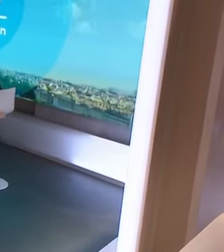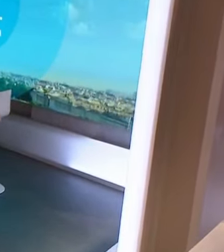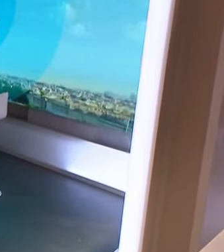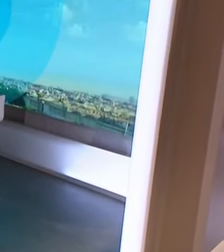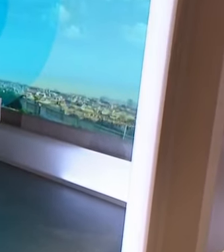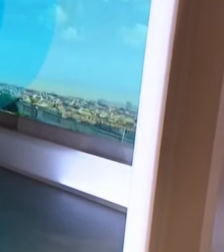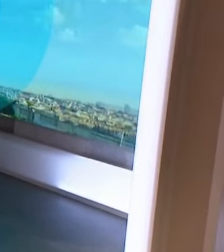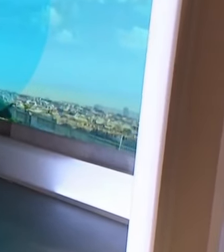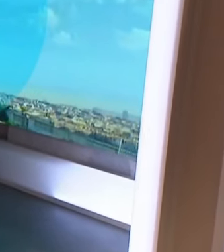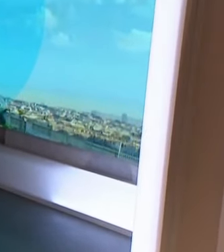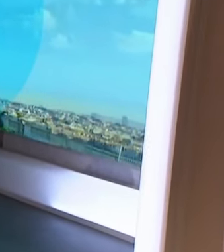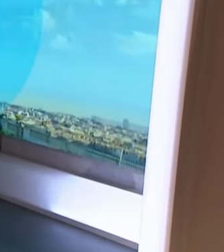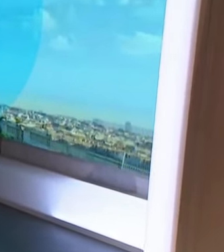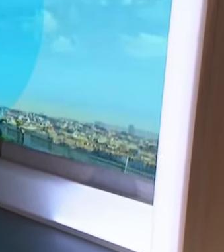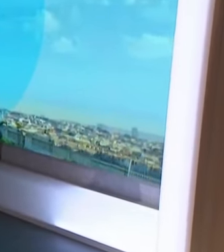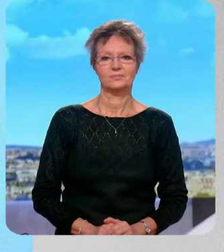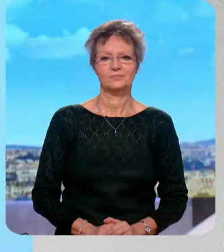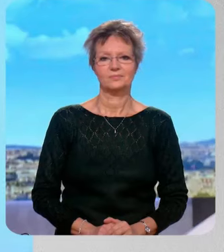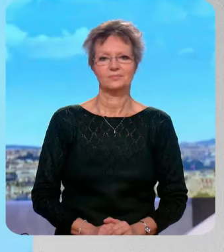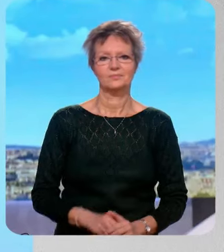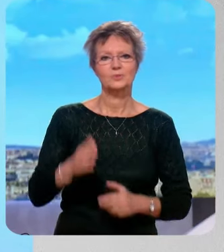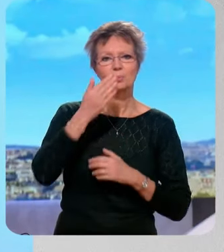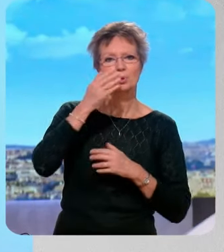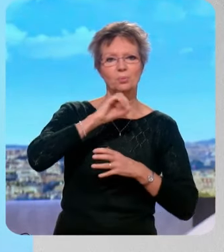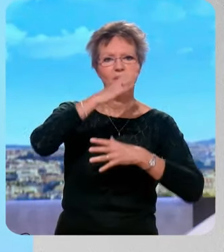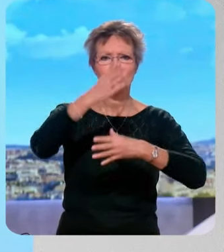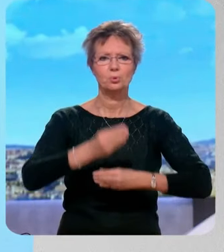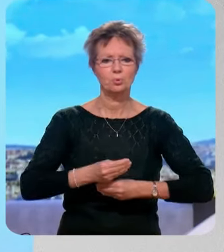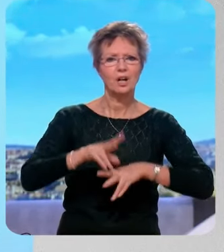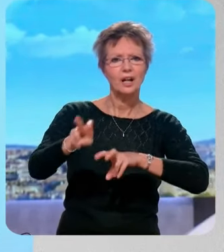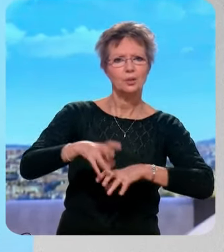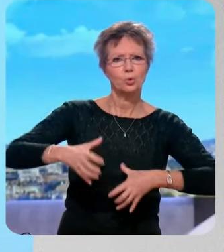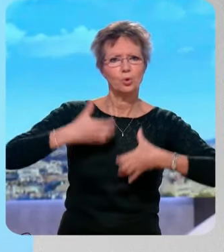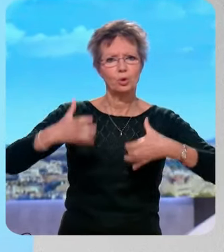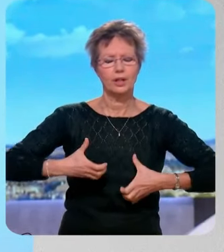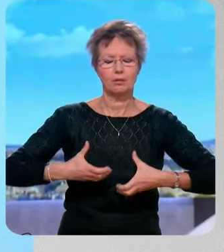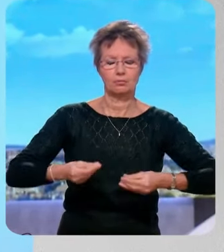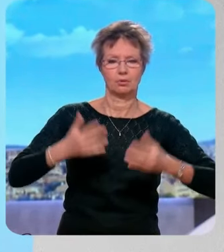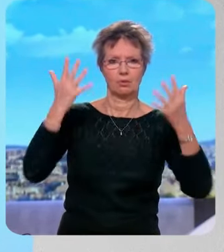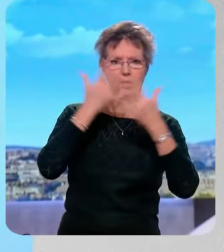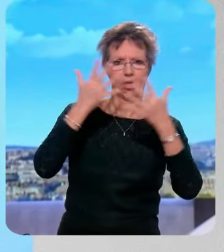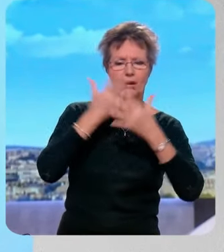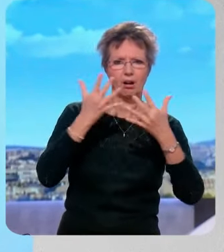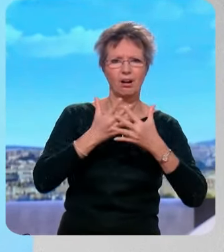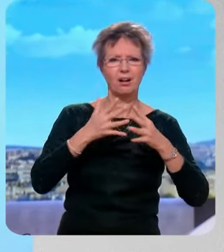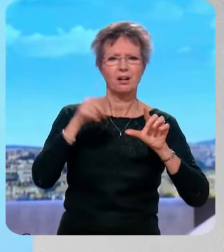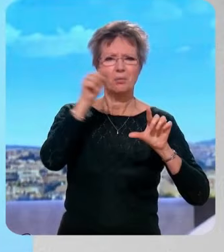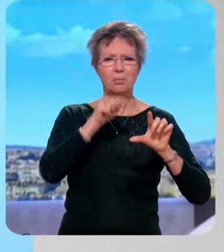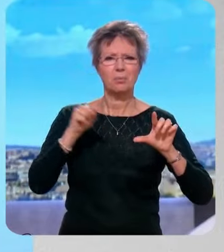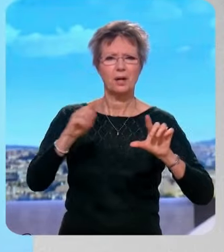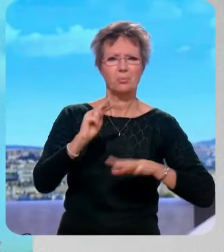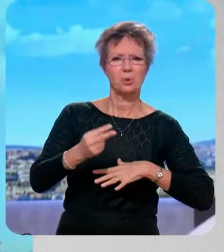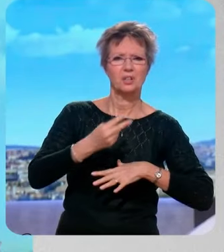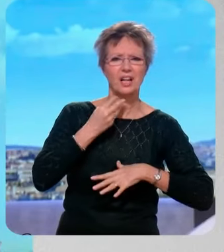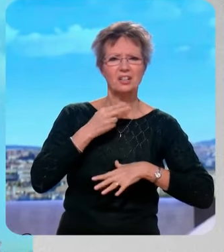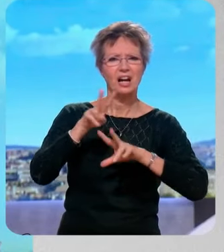Bonjour et bienvenue dans les 4V. On est un peu perdus face à la colère des agriculteurs ce matin. Les blocages qui persistent en plusieurs endroits dans le pays, les appels